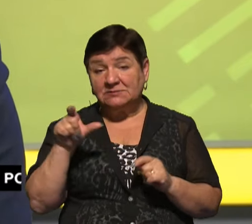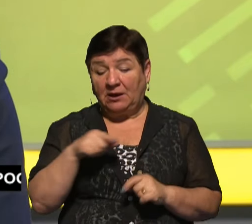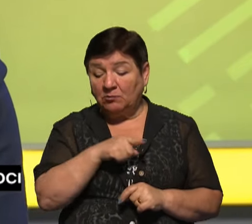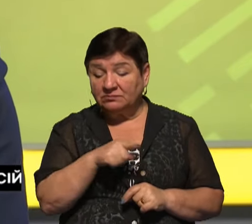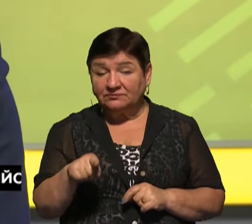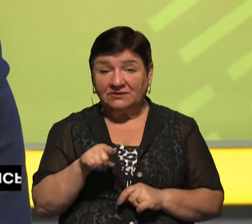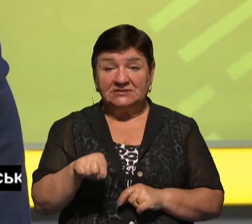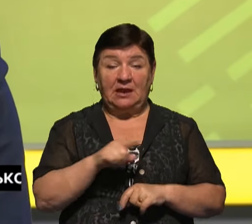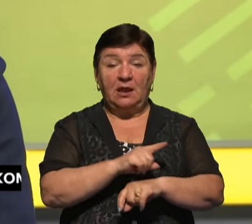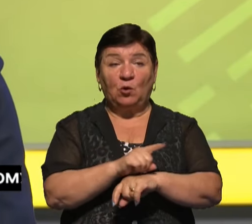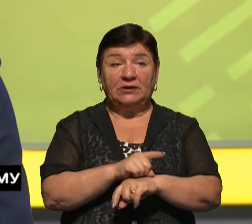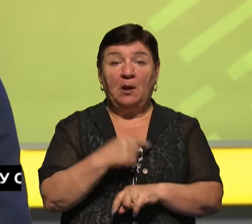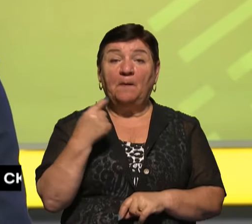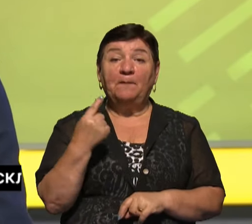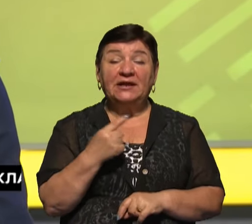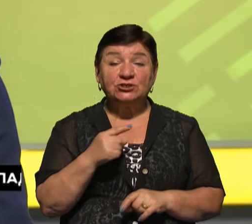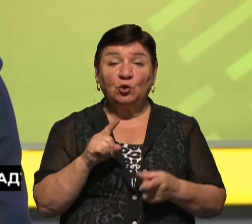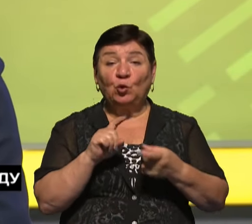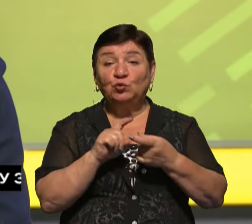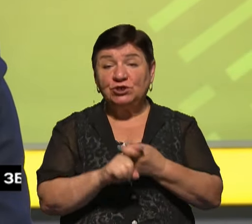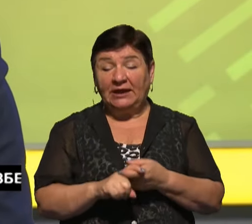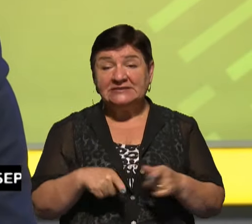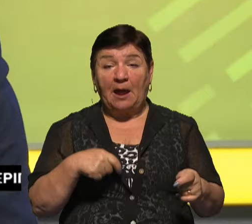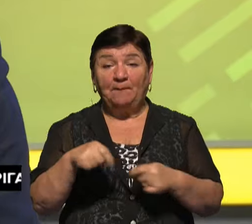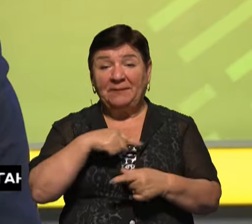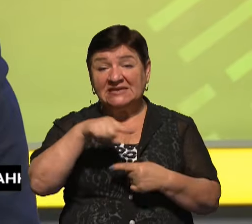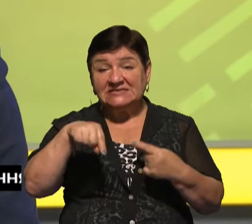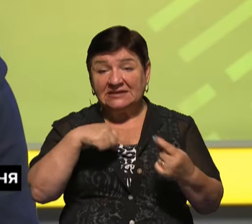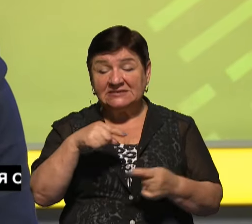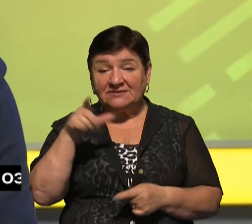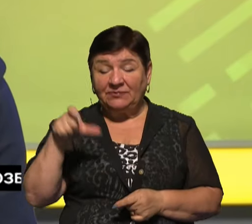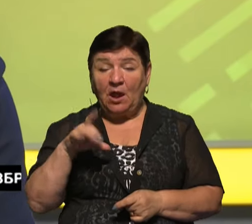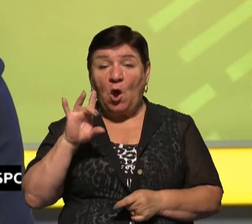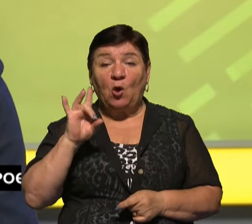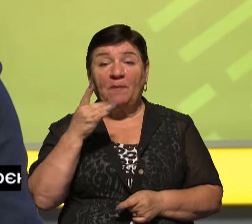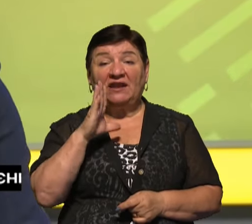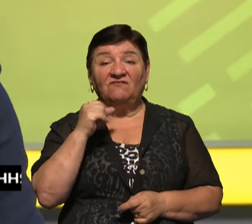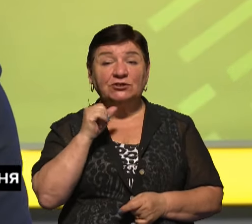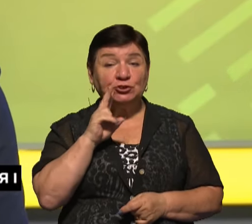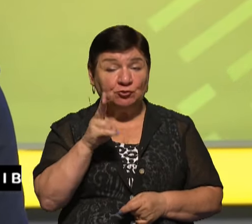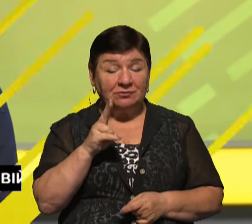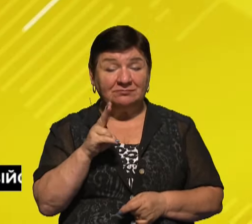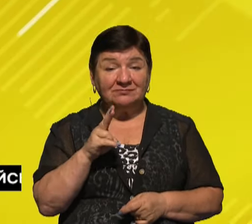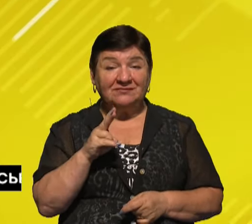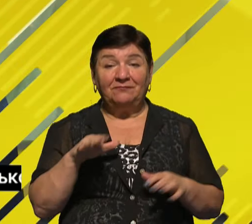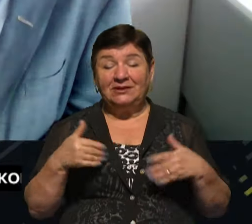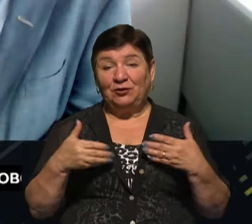цієї години. Першим до нашої ефіру долучається бізнес-омбудсмен Роман Ващук. Пане Романе, вітаю вас.